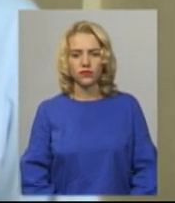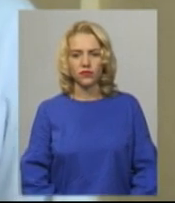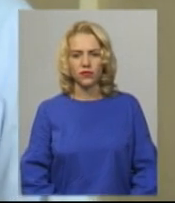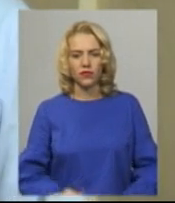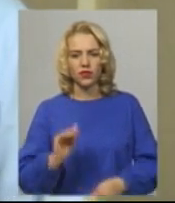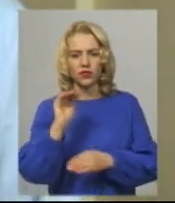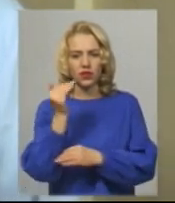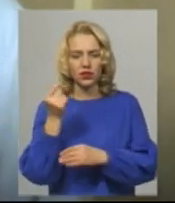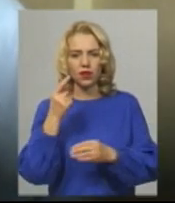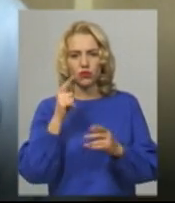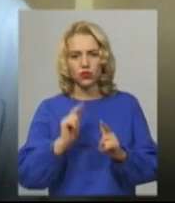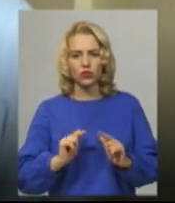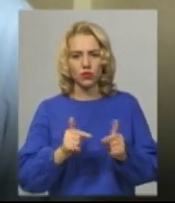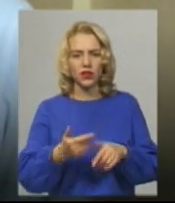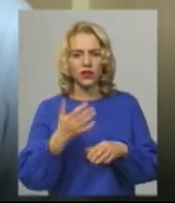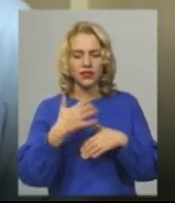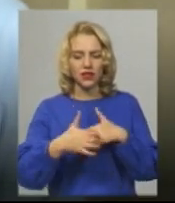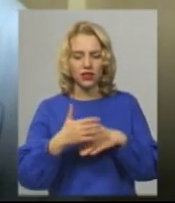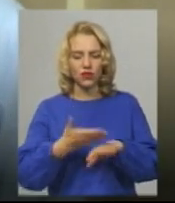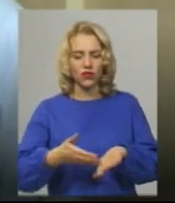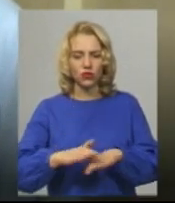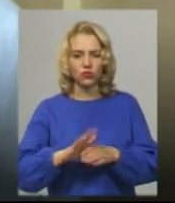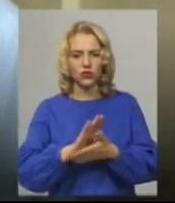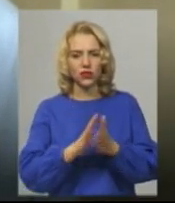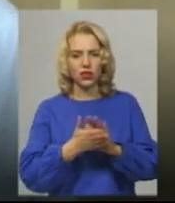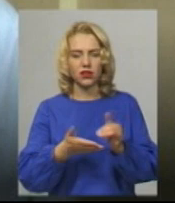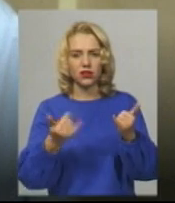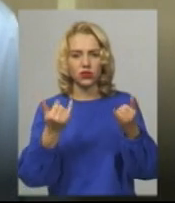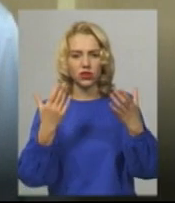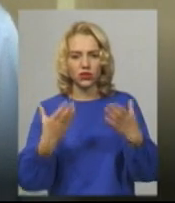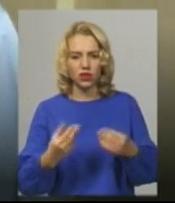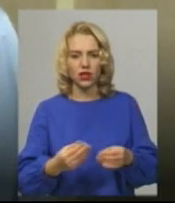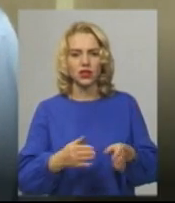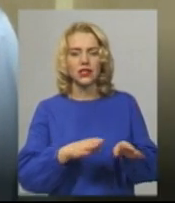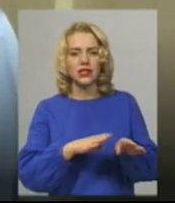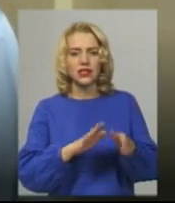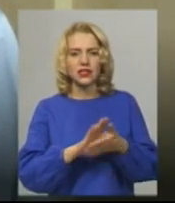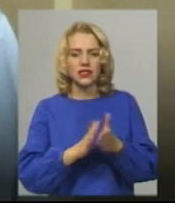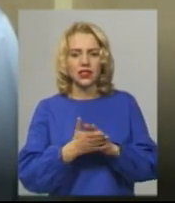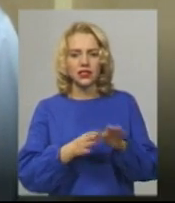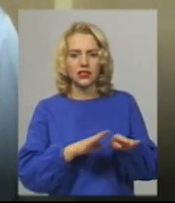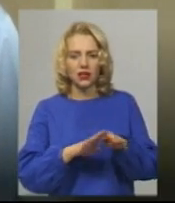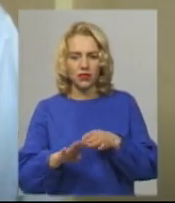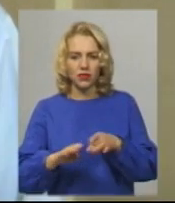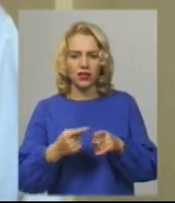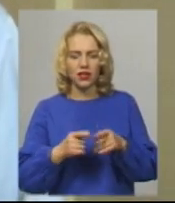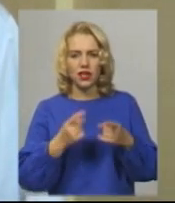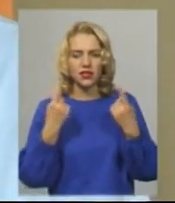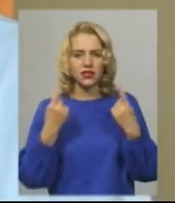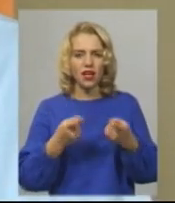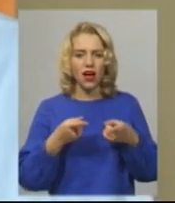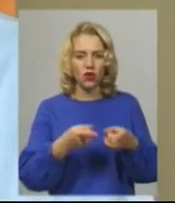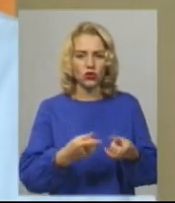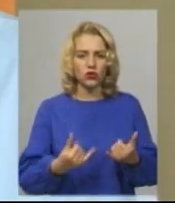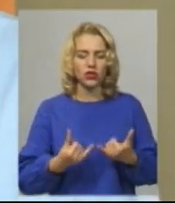Дитина поступила у середньо важкому стані. На сьогоднішній день стан стабільний, явної загрози життю немає.